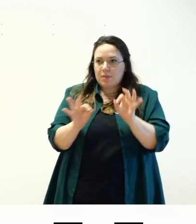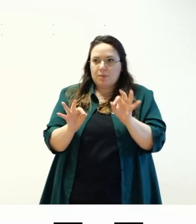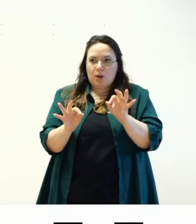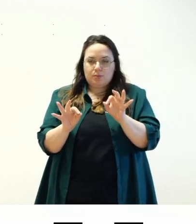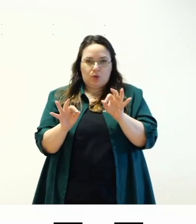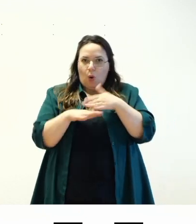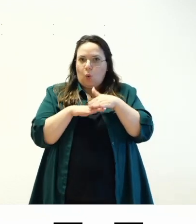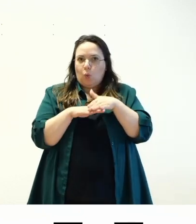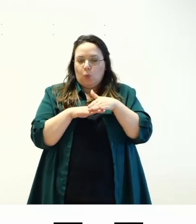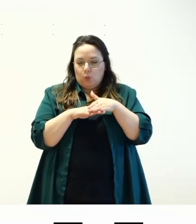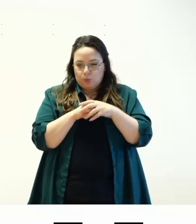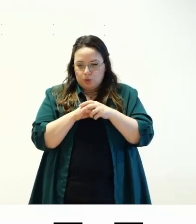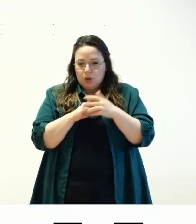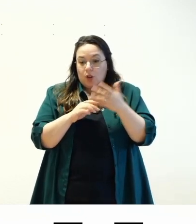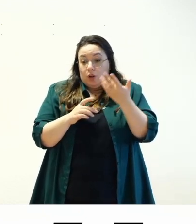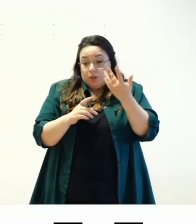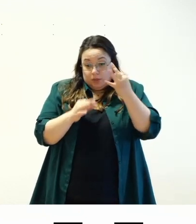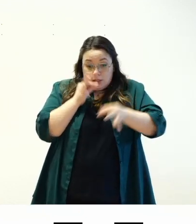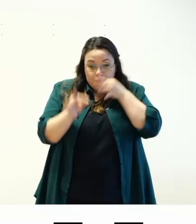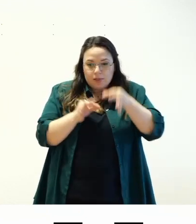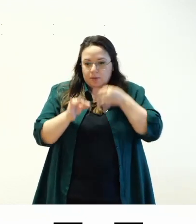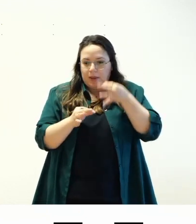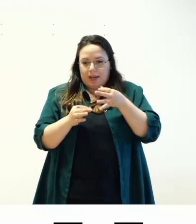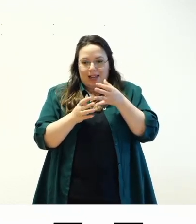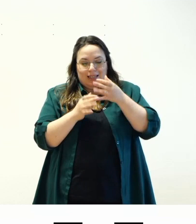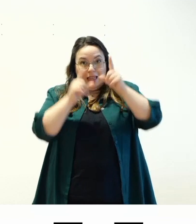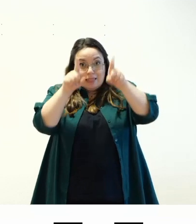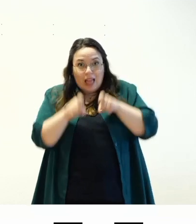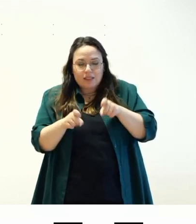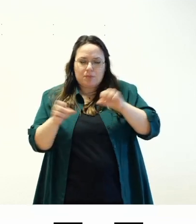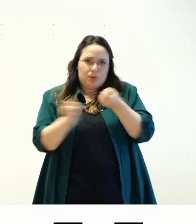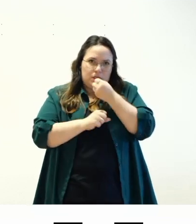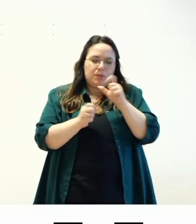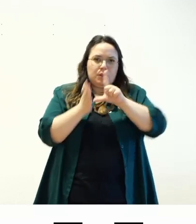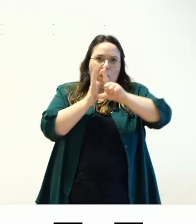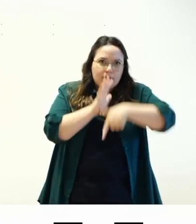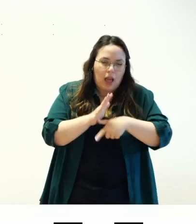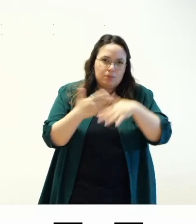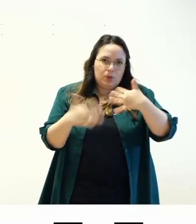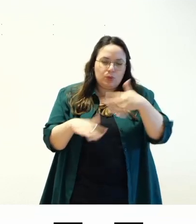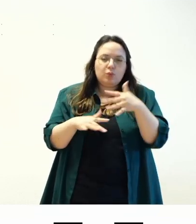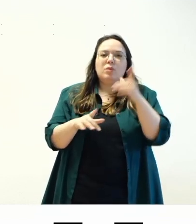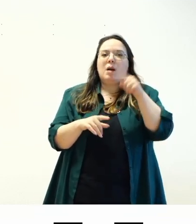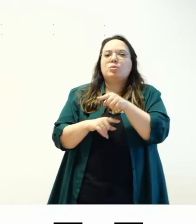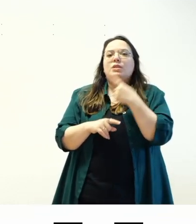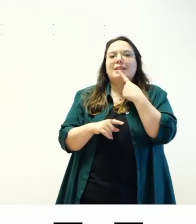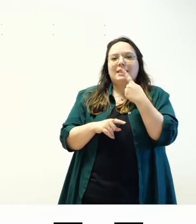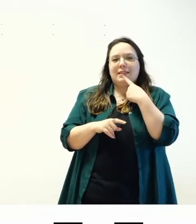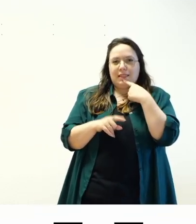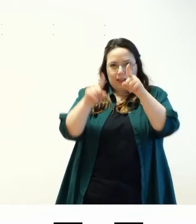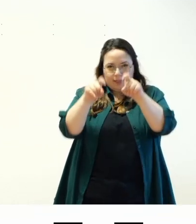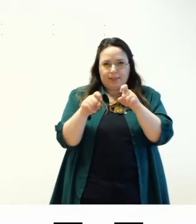e non sono sicuro che effettivamente sia possibile andarlo a fare o comunque che anche le persone che si occupano della revisione dei temi di